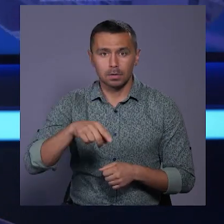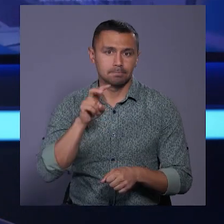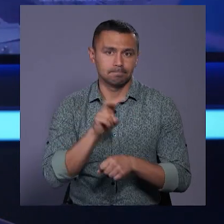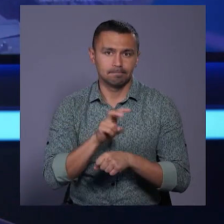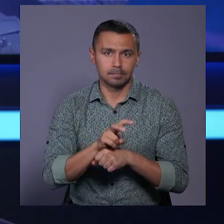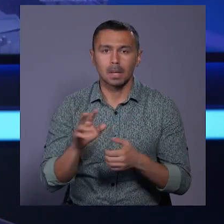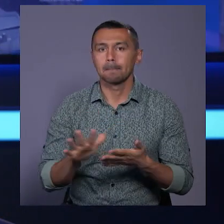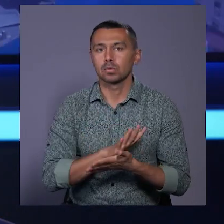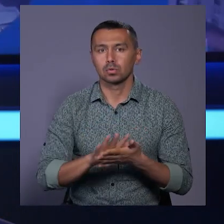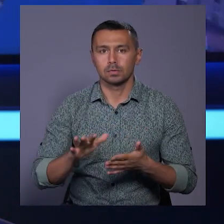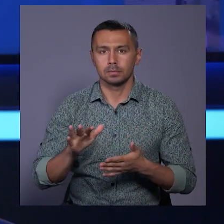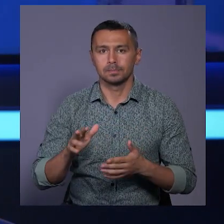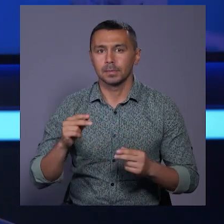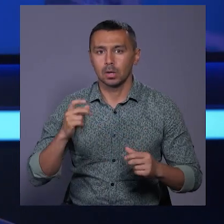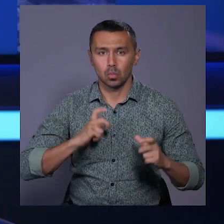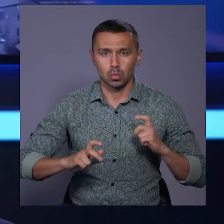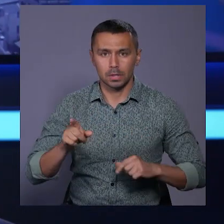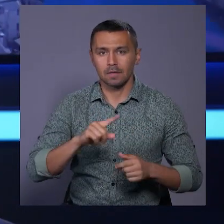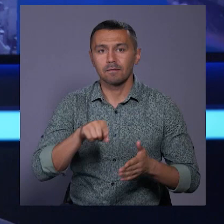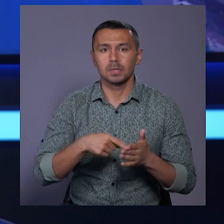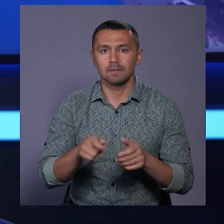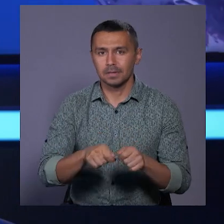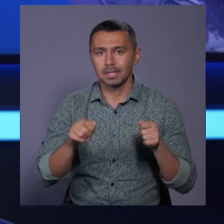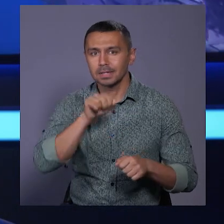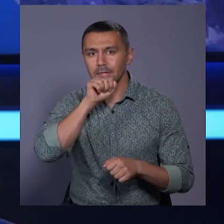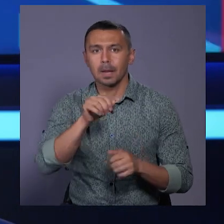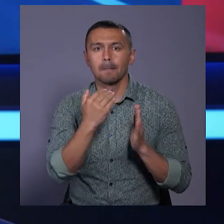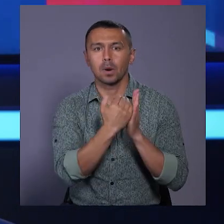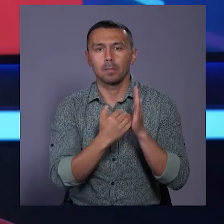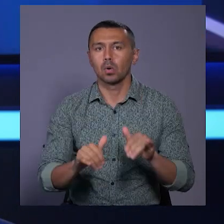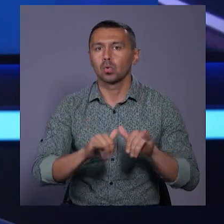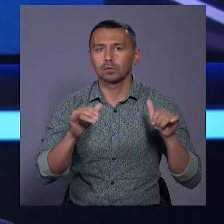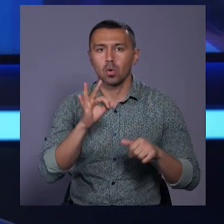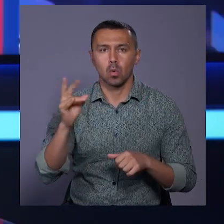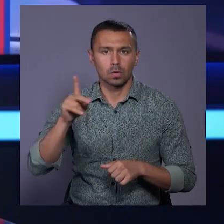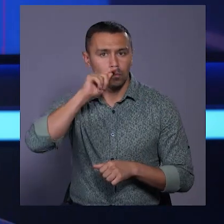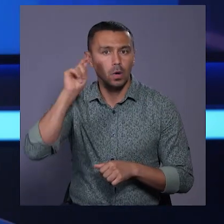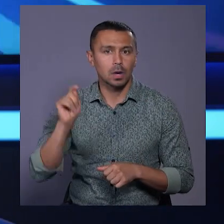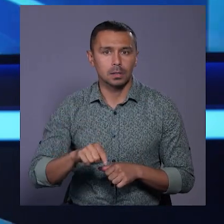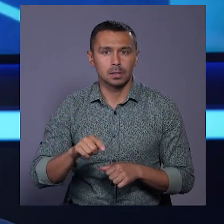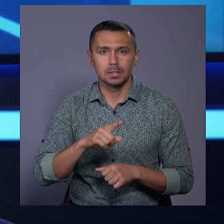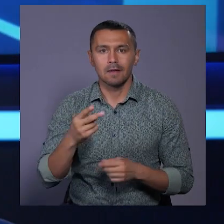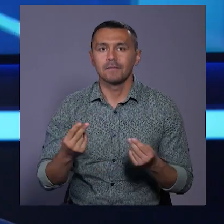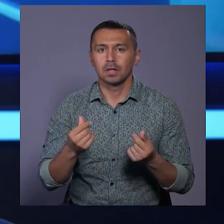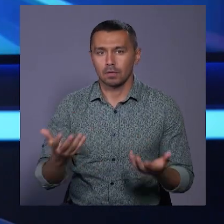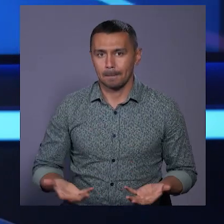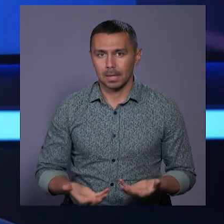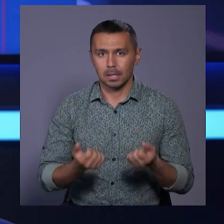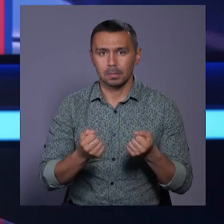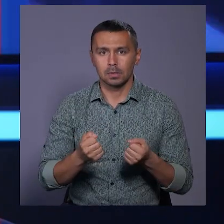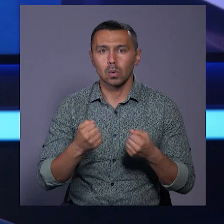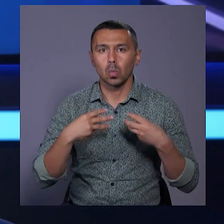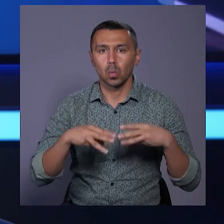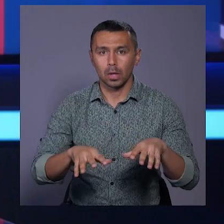відвідували безкоштовні курси. Їх у місті відкрили завдяки програмі розвитку ООН в Україні та за фінансової підтримки